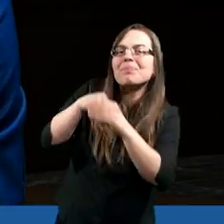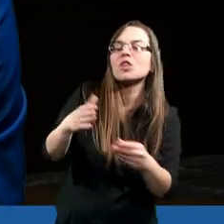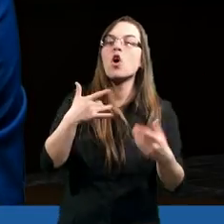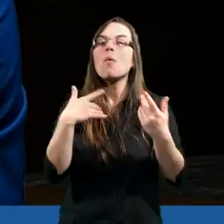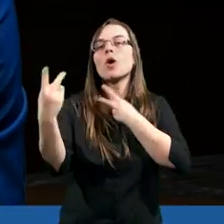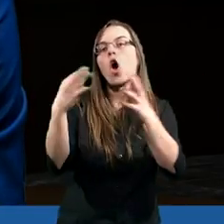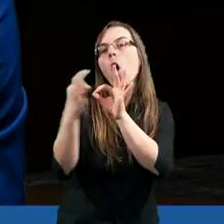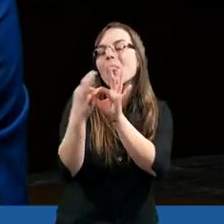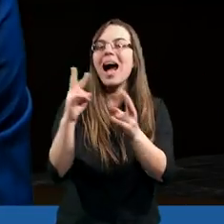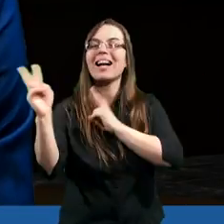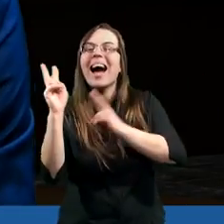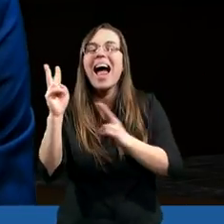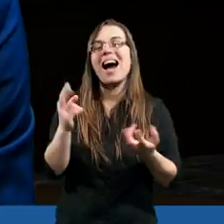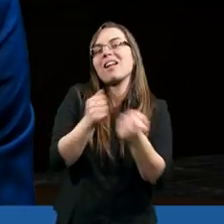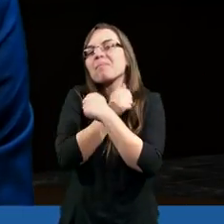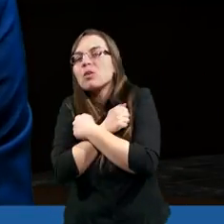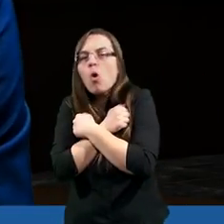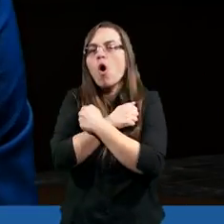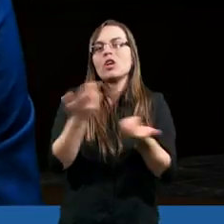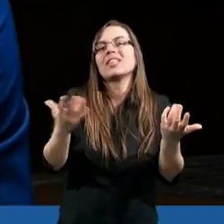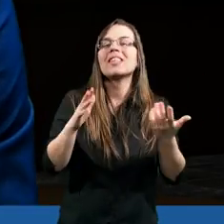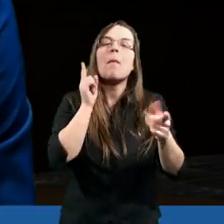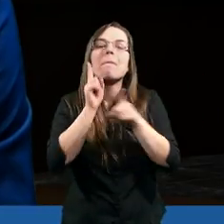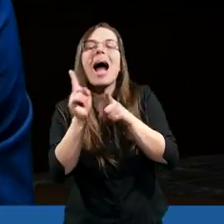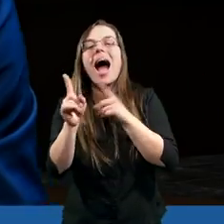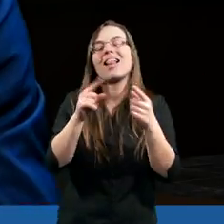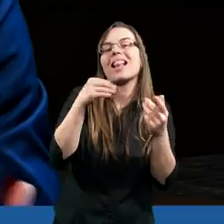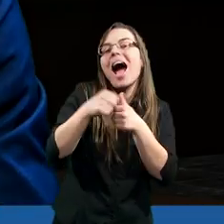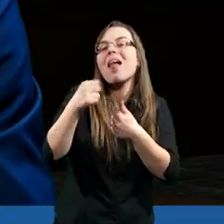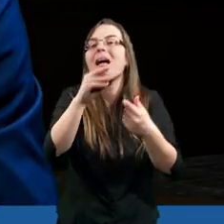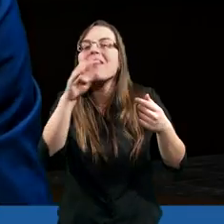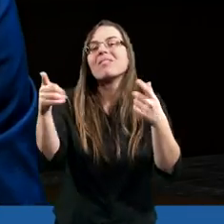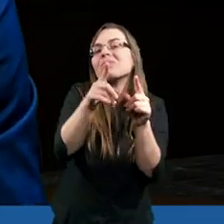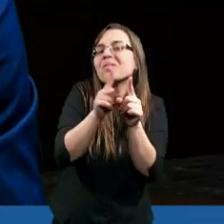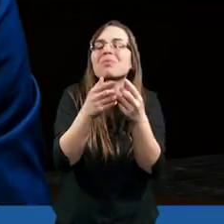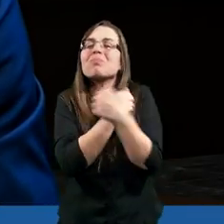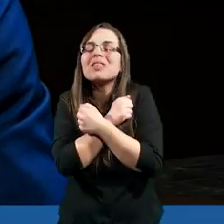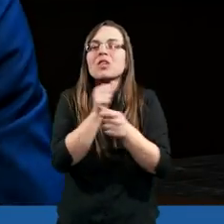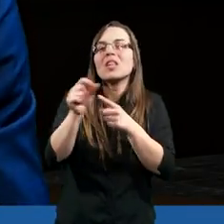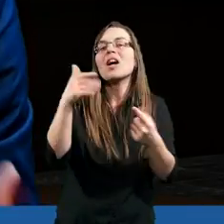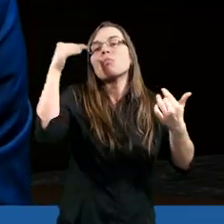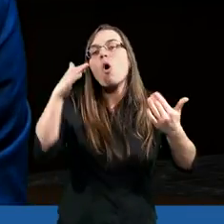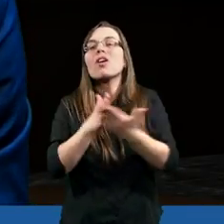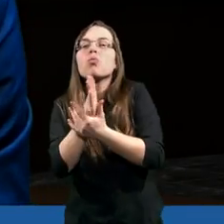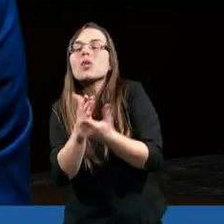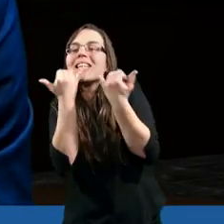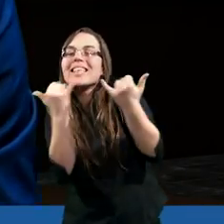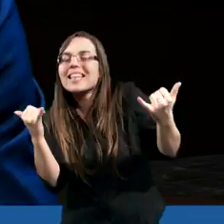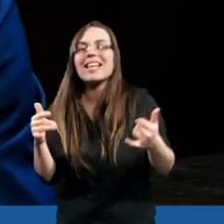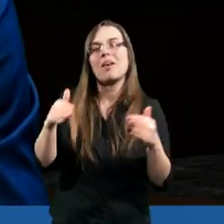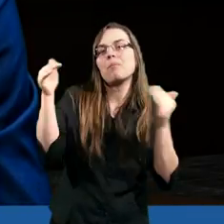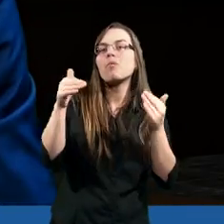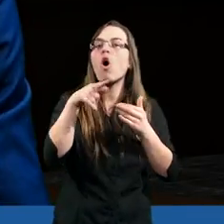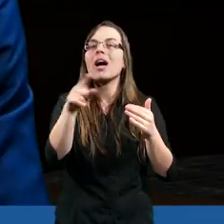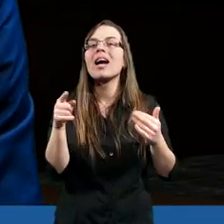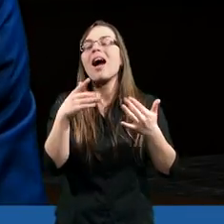przez takie relacje uczyć się miłości. To, co brat Waldemar powiedział, to też jest miejsce, gdzie mogę służyć innym. Gdzie